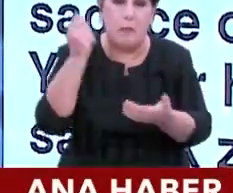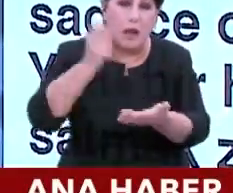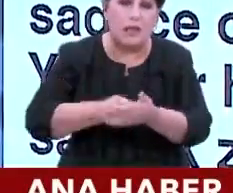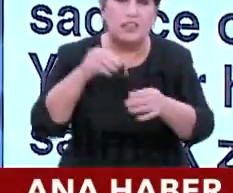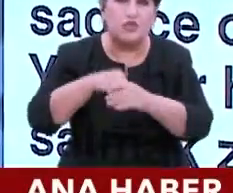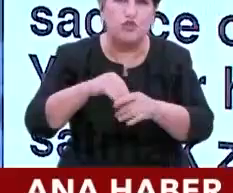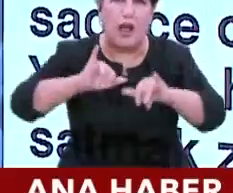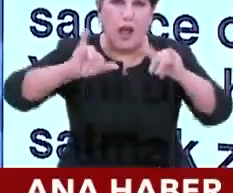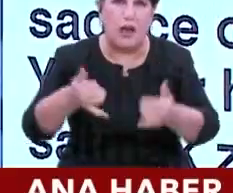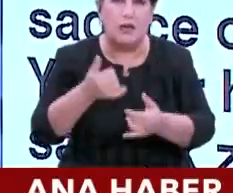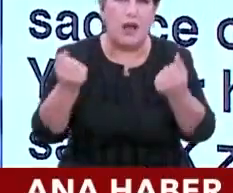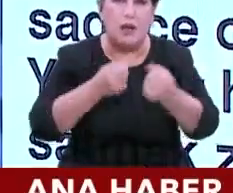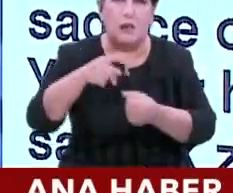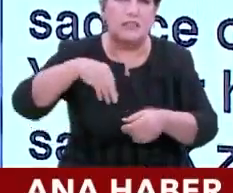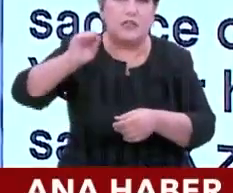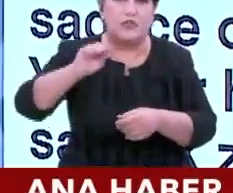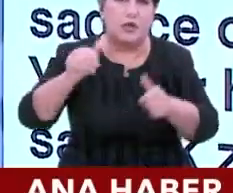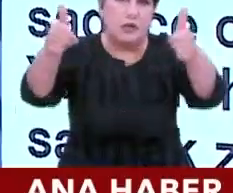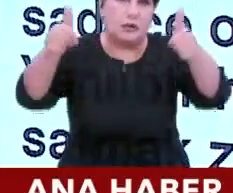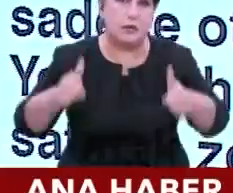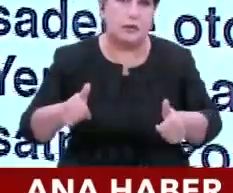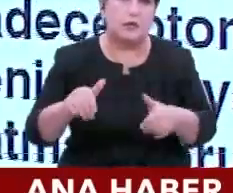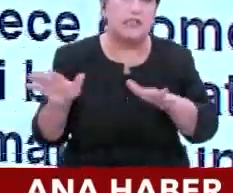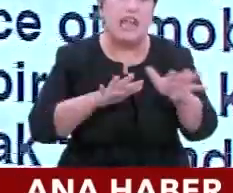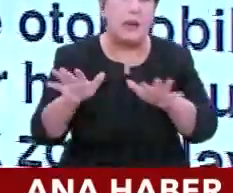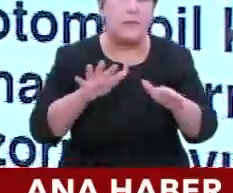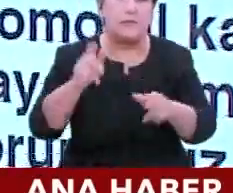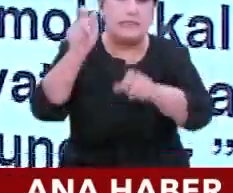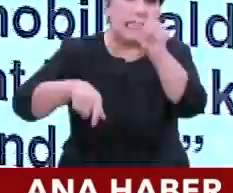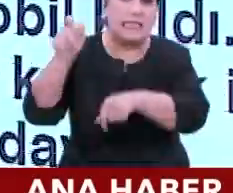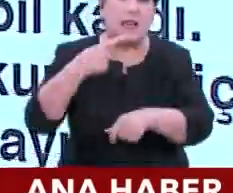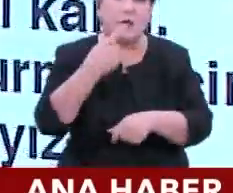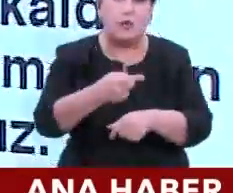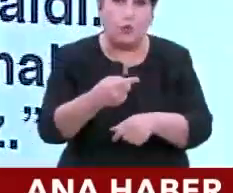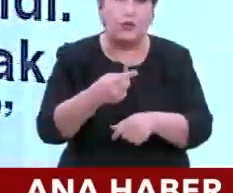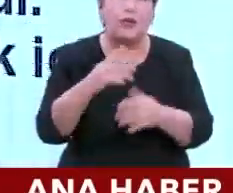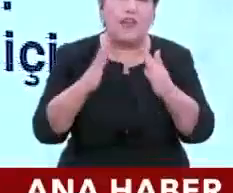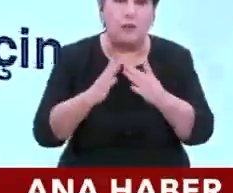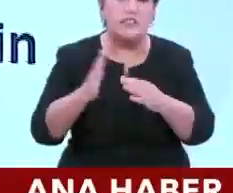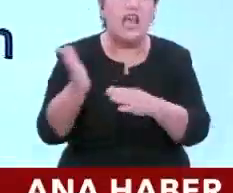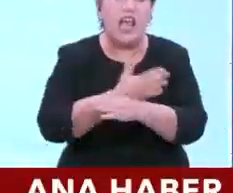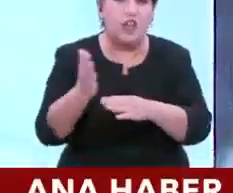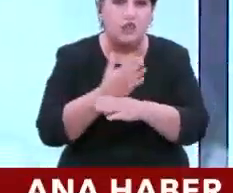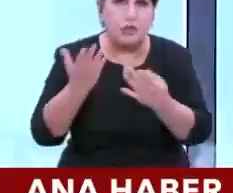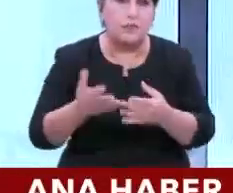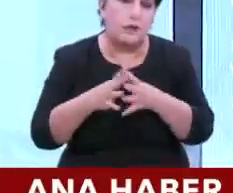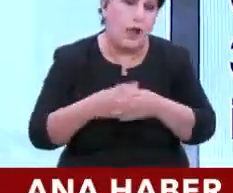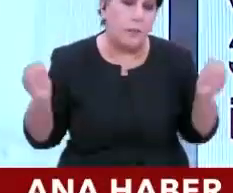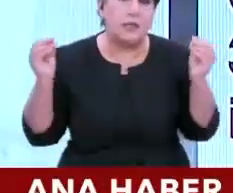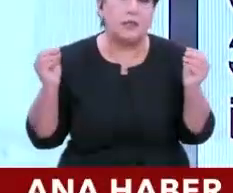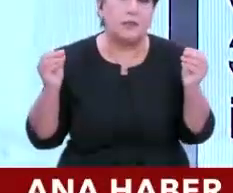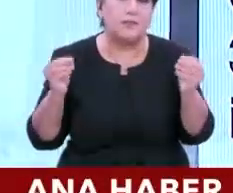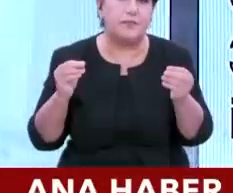araçlarını satışa çıkarıyor. Depremzedeler diyor ki evimizi, eşyalarımızı kaybettik.